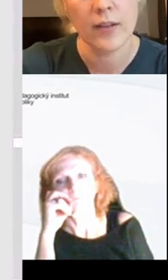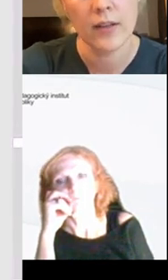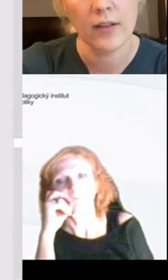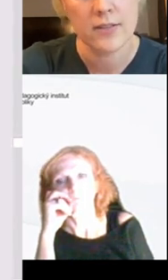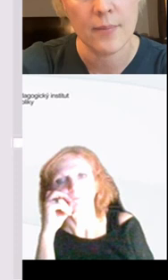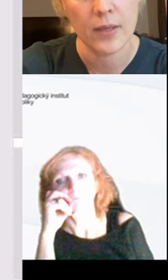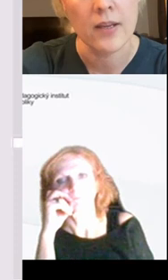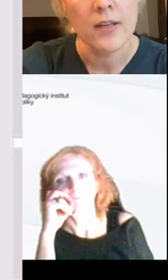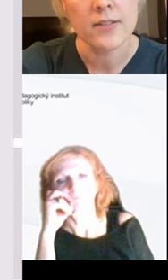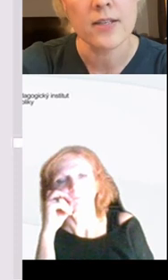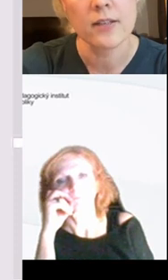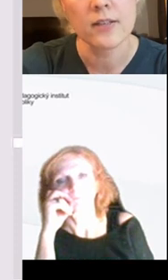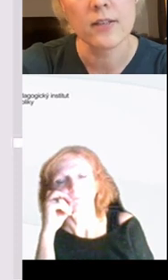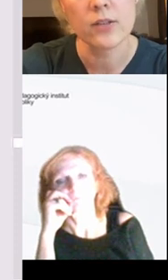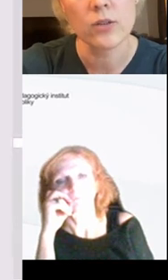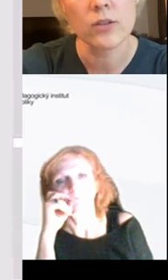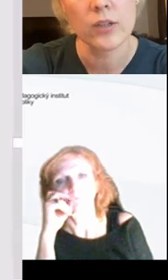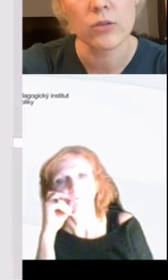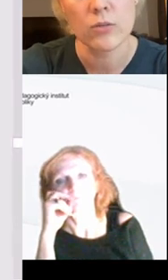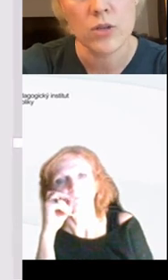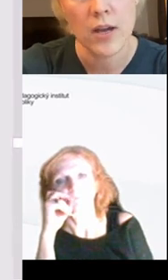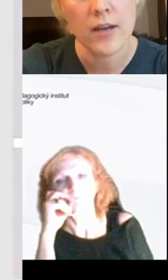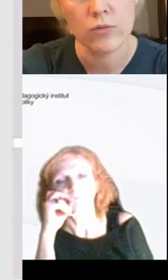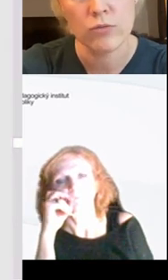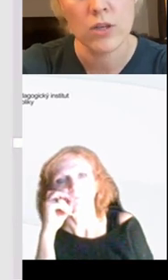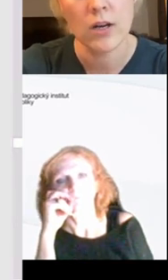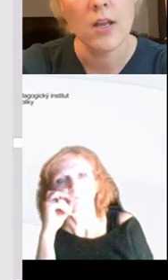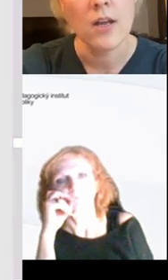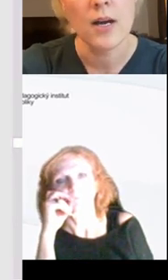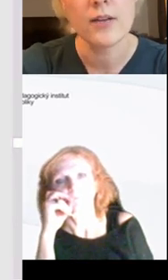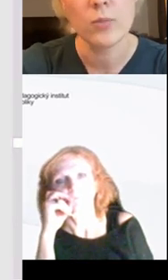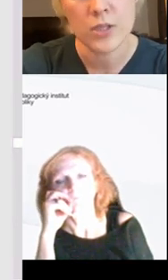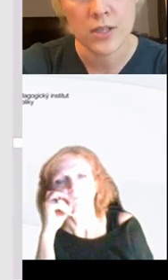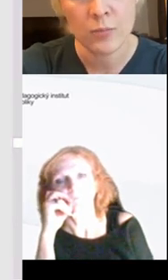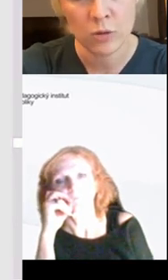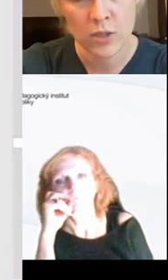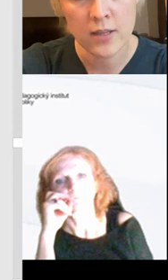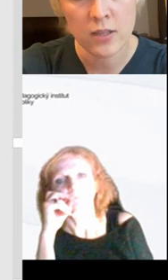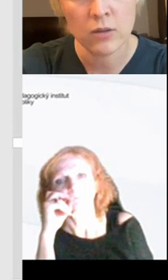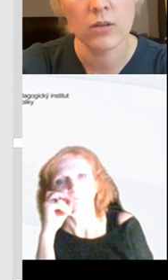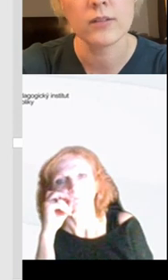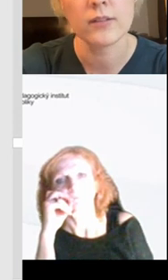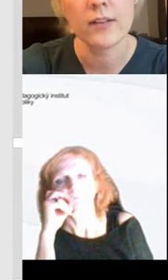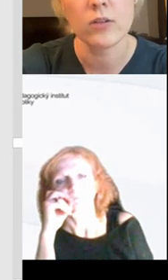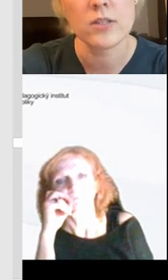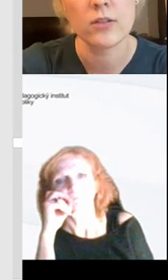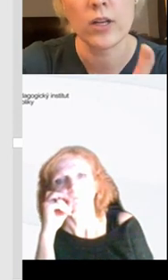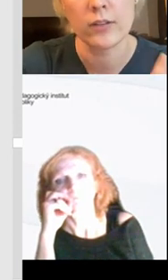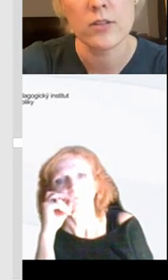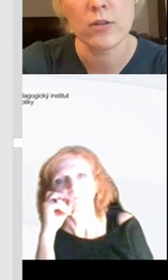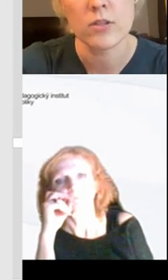pomalinku dívají i na ty známky. Zase je to o tom, že já jako učitel dobře znám to rozhraní toho